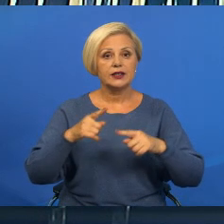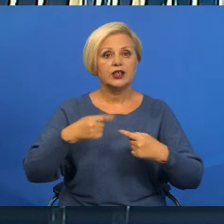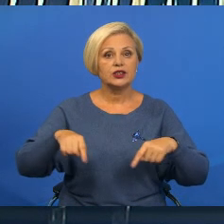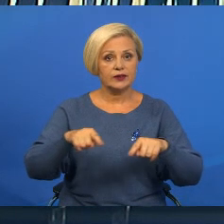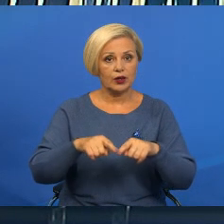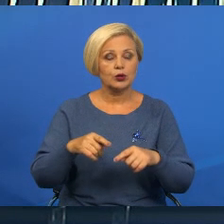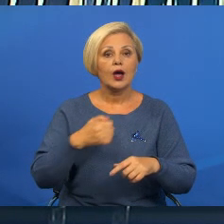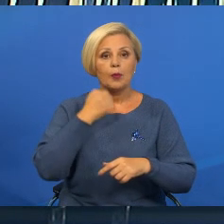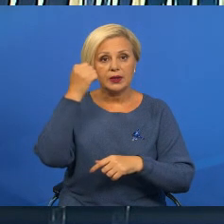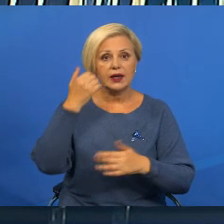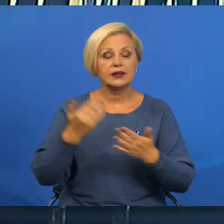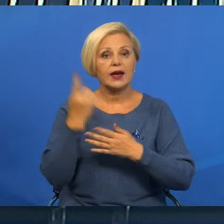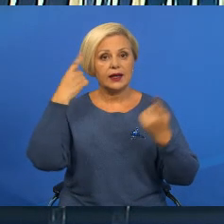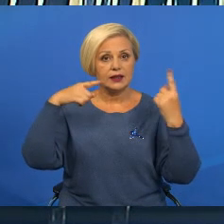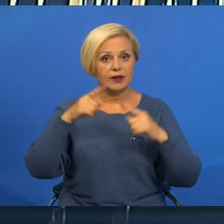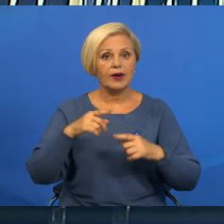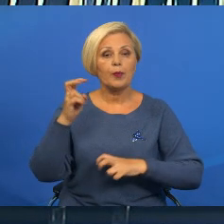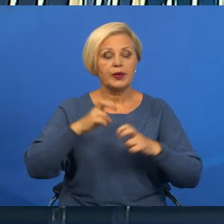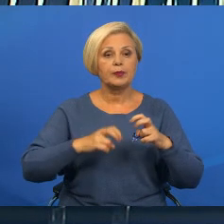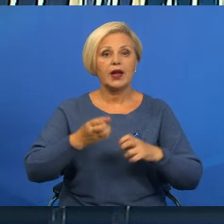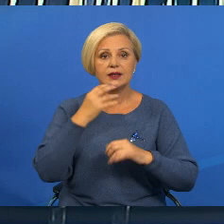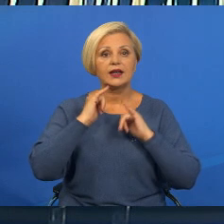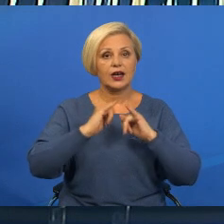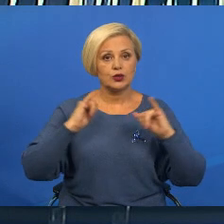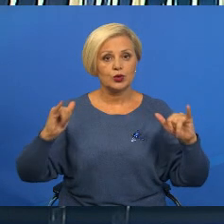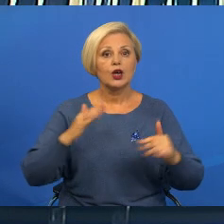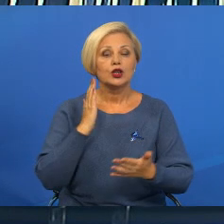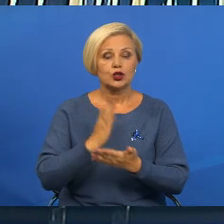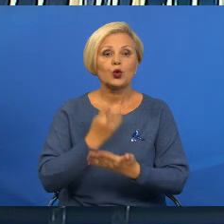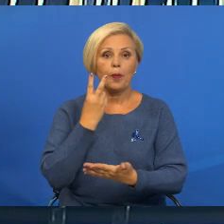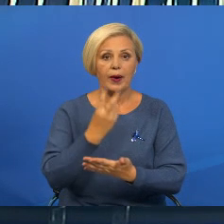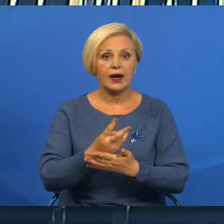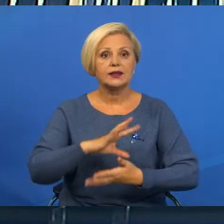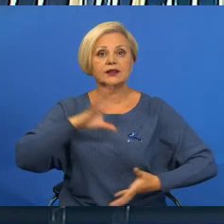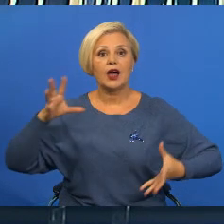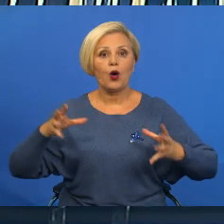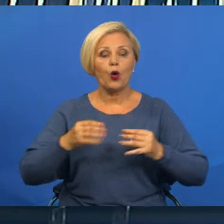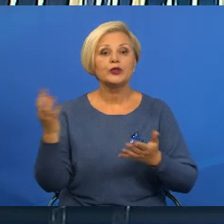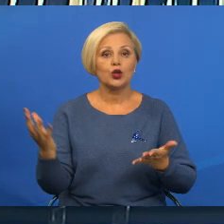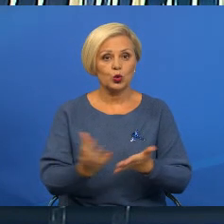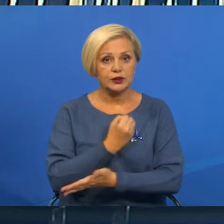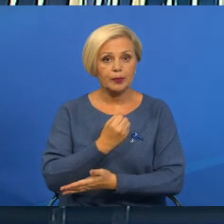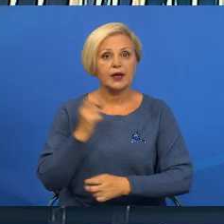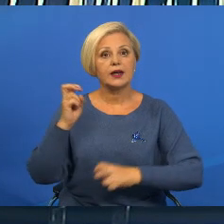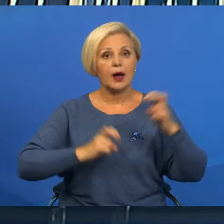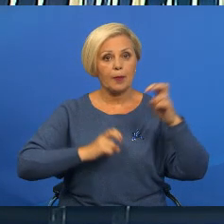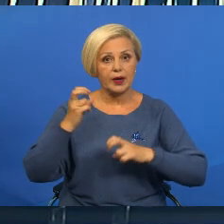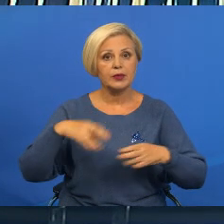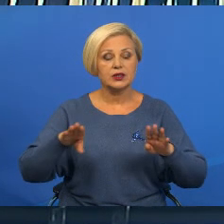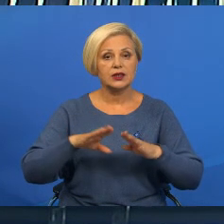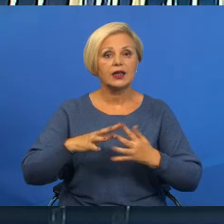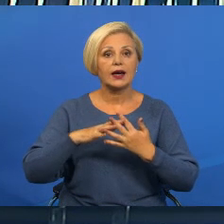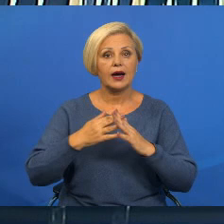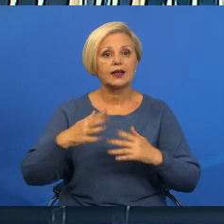Дякуючи инновациям, предприемство динамично развивается, что становится отбиваться на агульных поспехах, как промысловости, так и